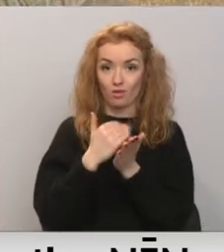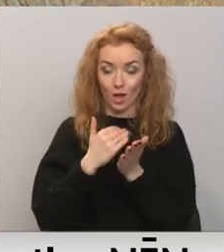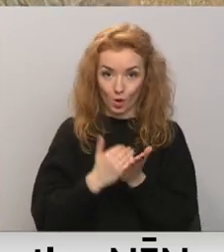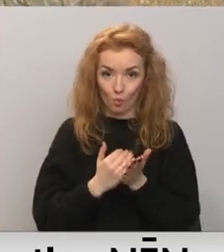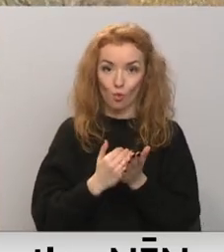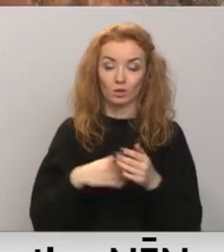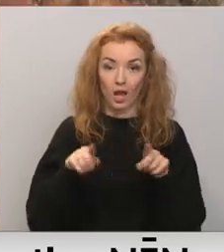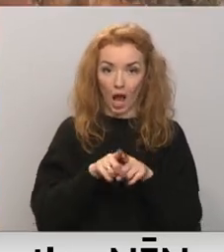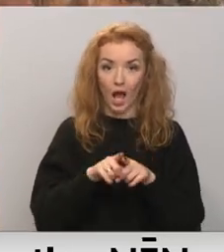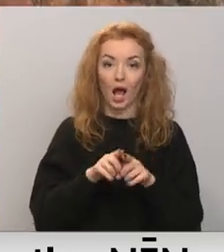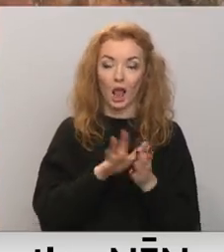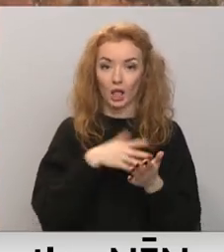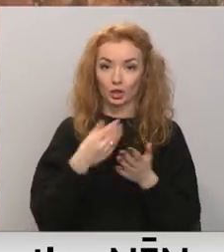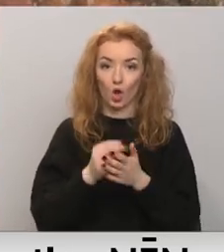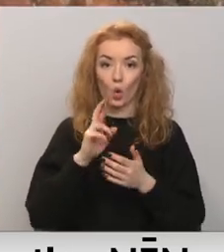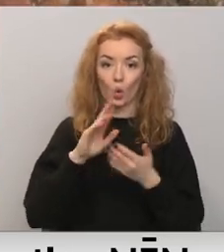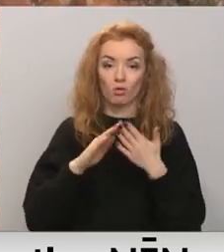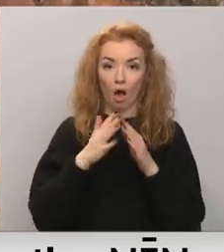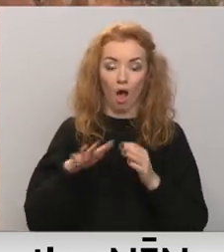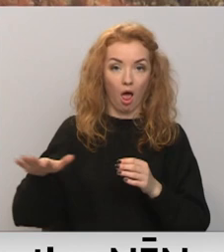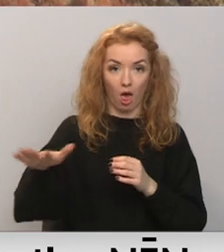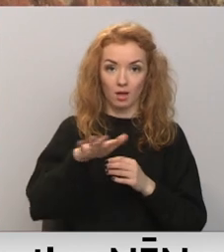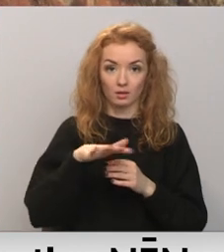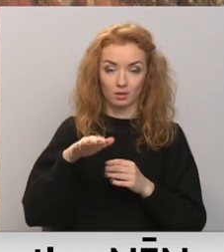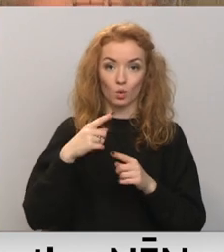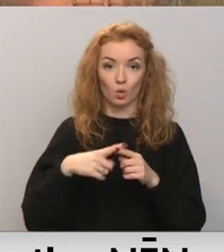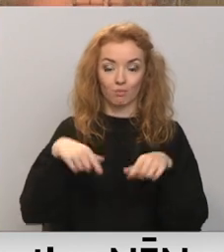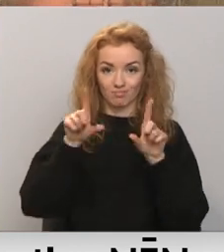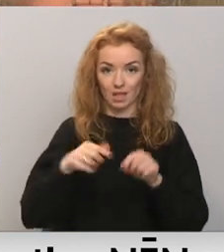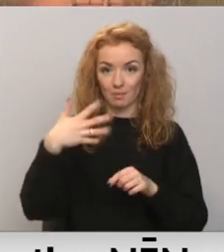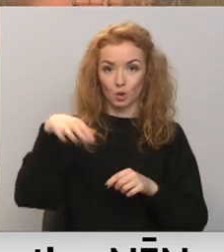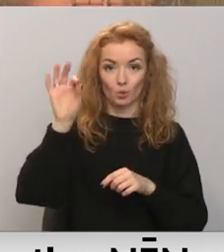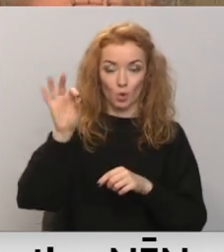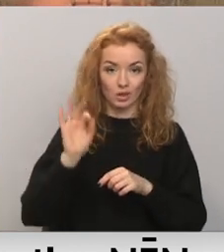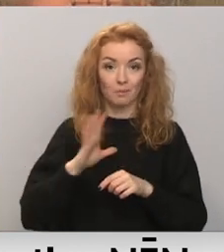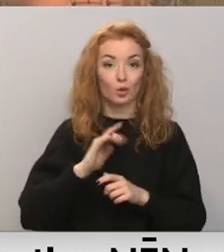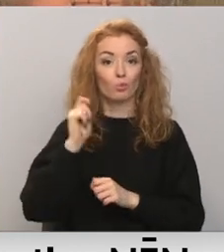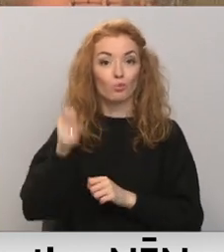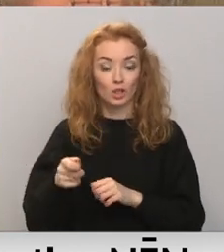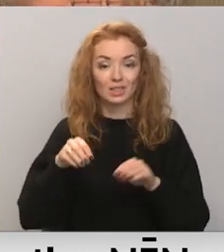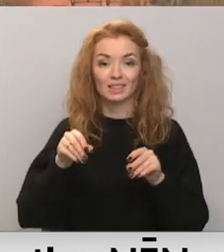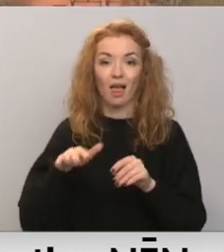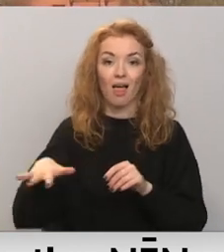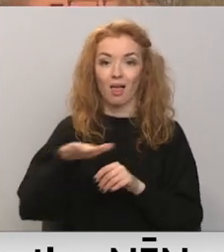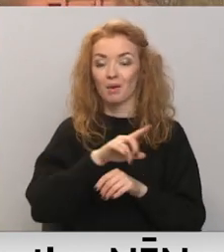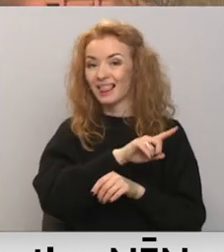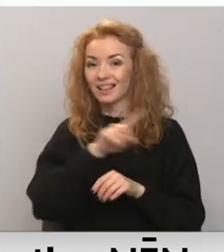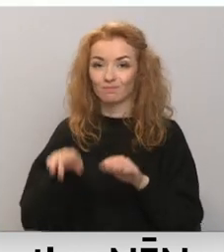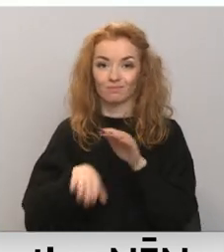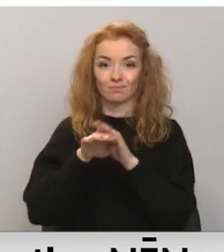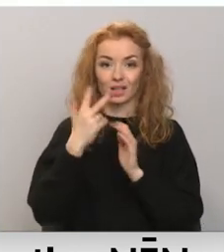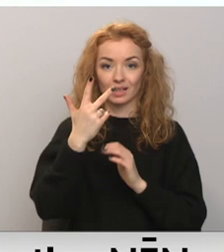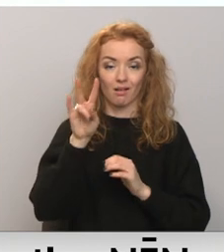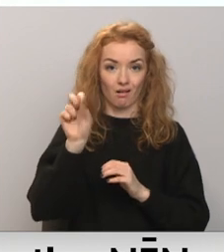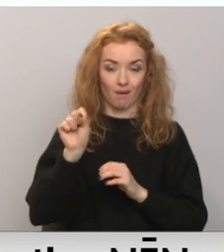pārņemt arī līdzinējā rundās novada pieredze, kur atlaida 50% apmērā tika piešķirtas zemē līdz trīs hektāriem.